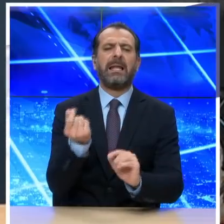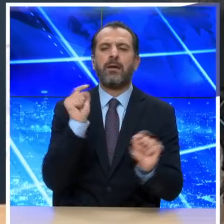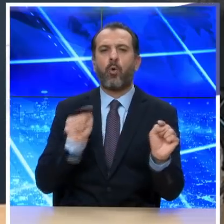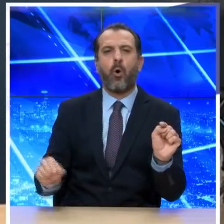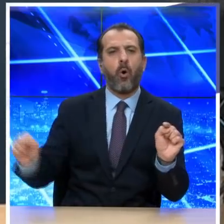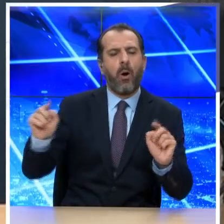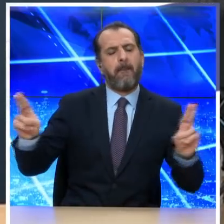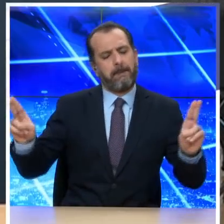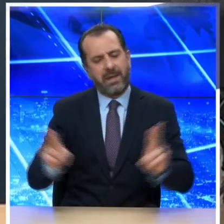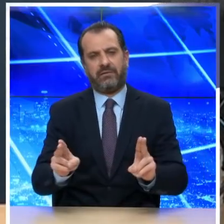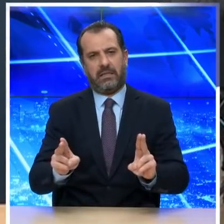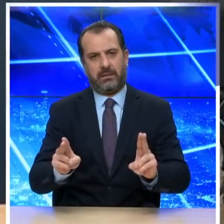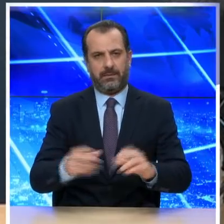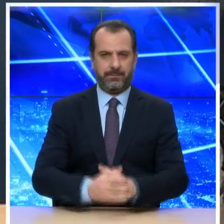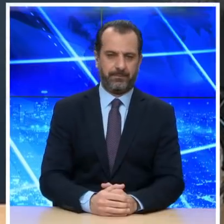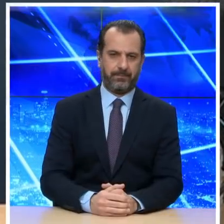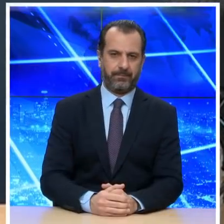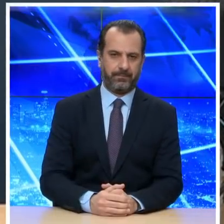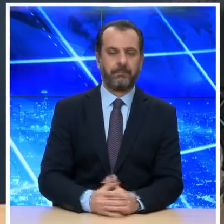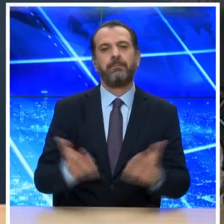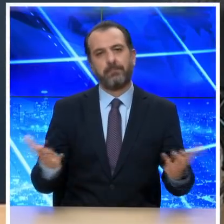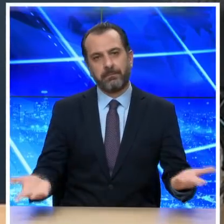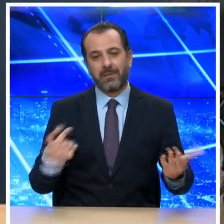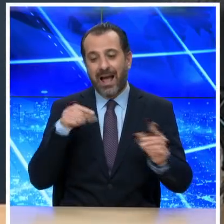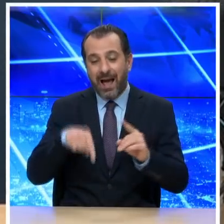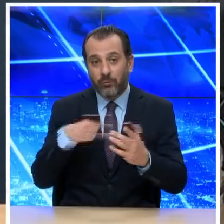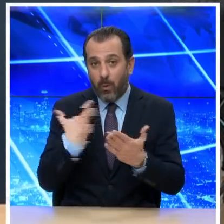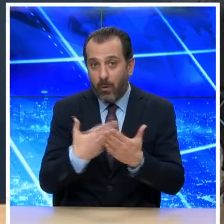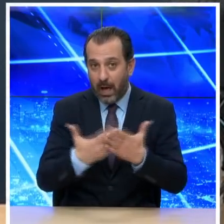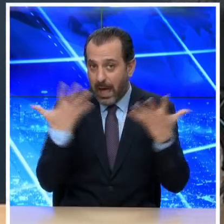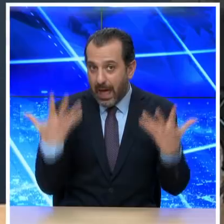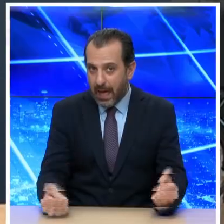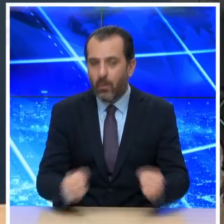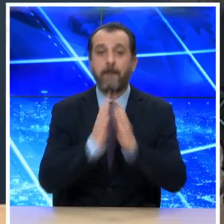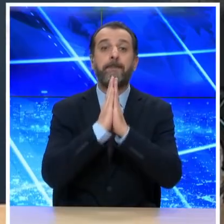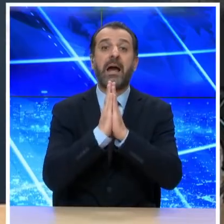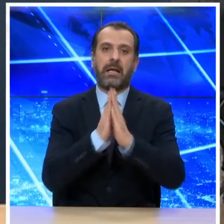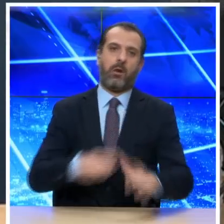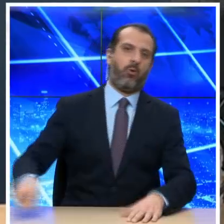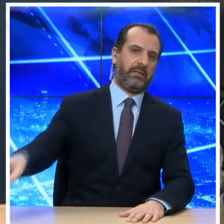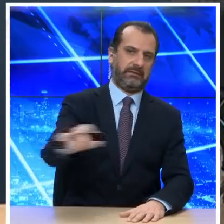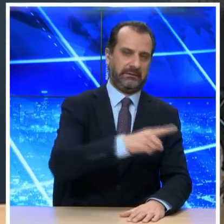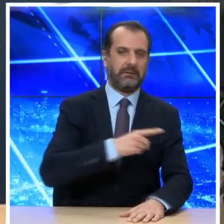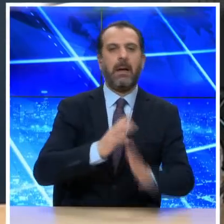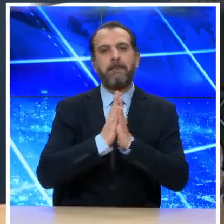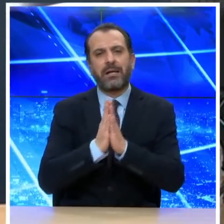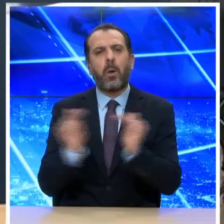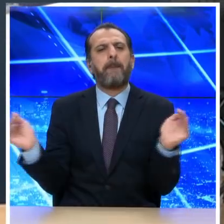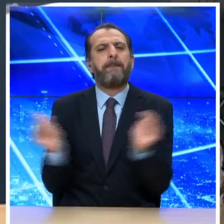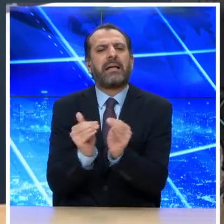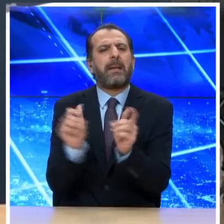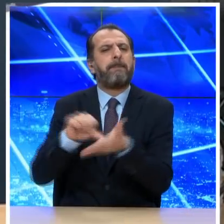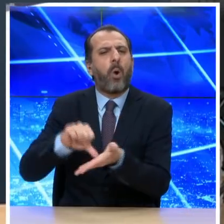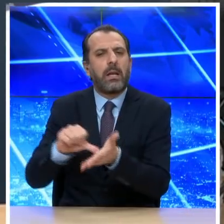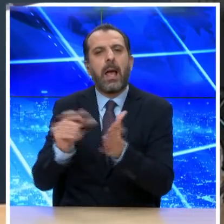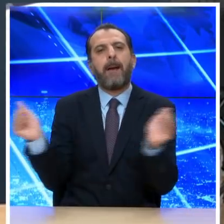κάμψης. Με βάση αυτά τα στοιχεία θα ήθελα να παρακαλέσω ξανά όλους αλλά κυρίως όσους βρίσκεται σε μικρότερες πόλεις και χωριάν και